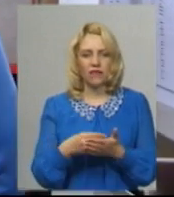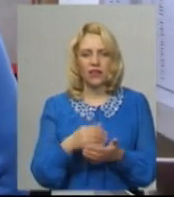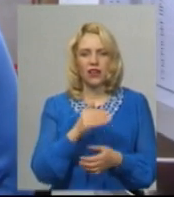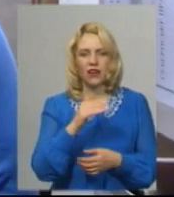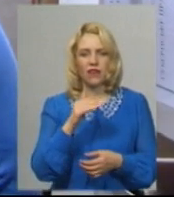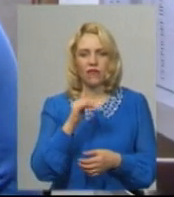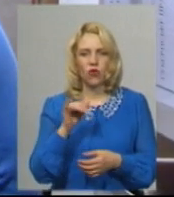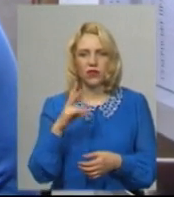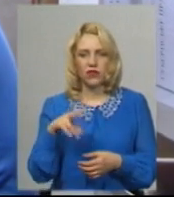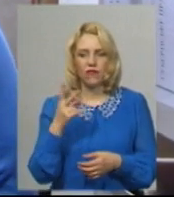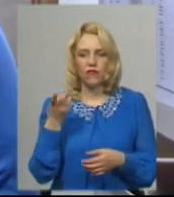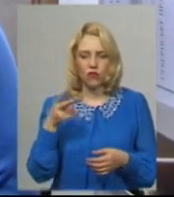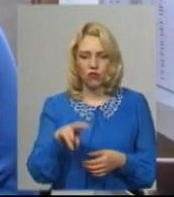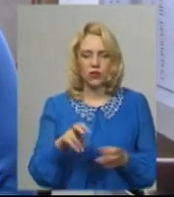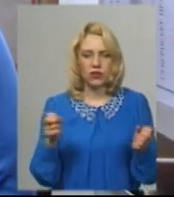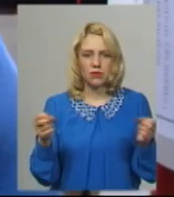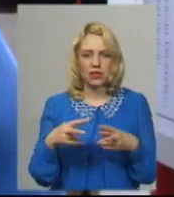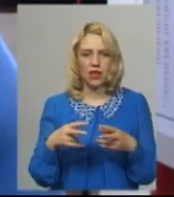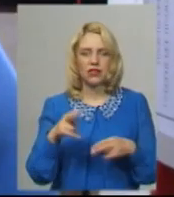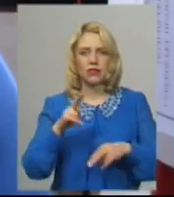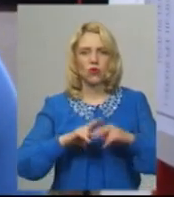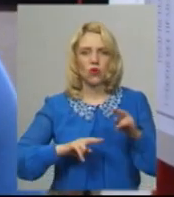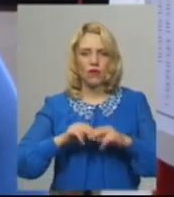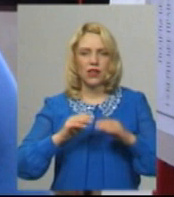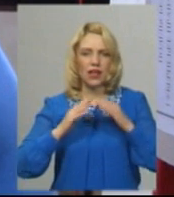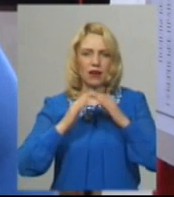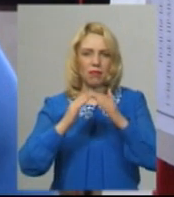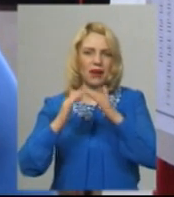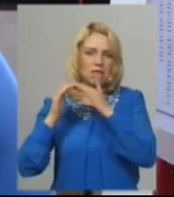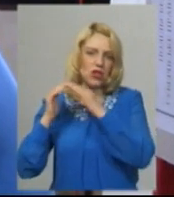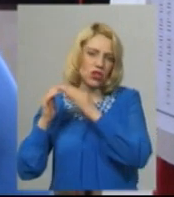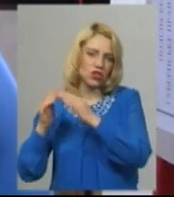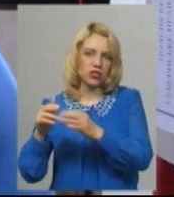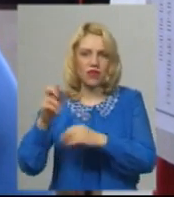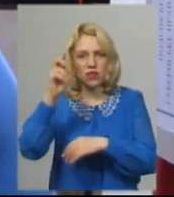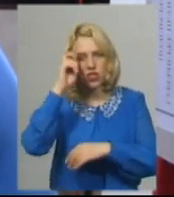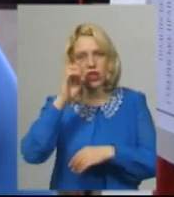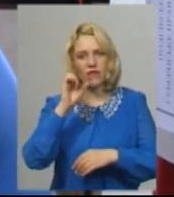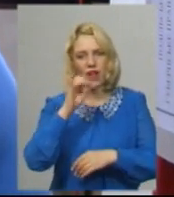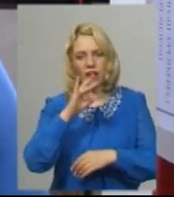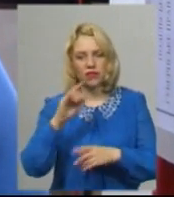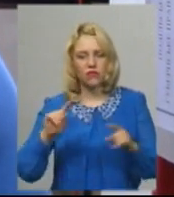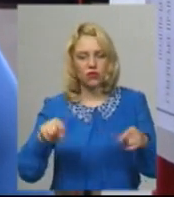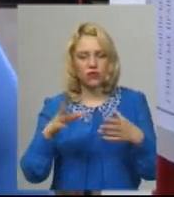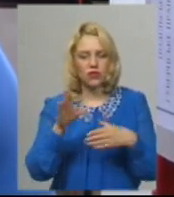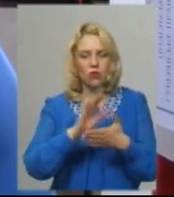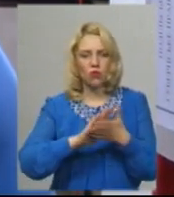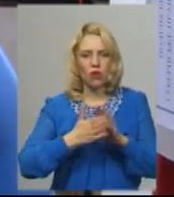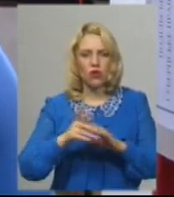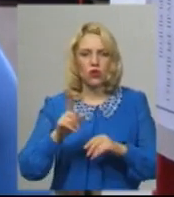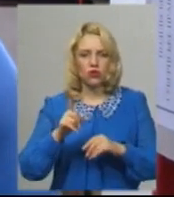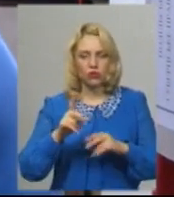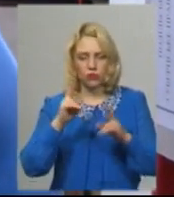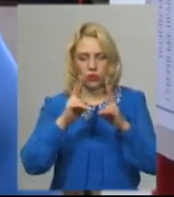двох спеціально збудованих приміщеннях. В Державному архіві створені всі умови для того, щоб дослідники почували себе